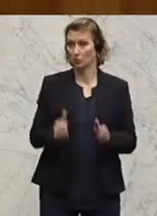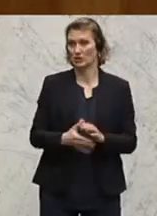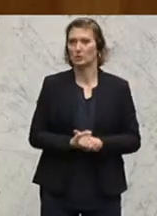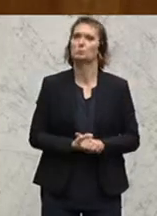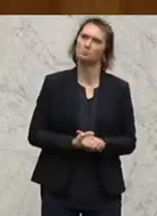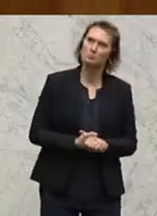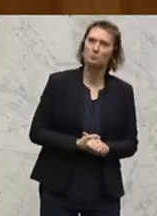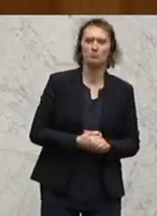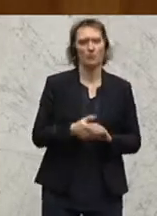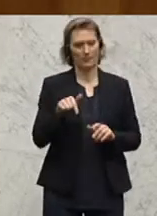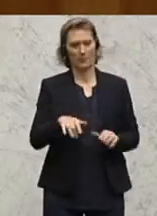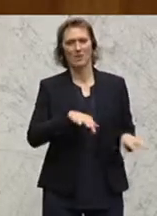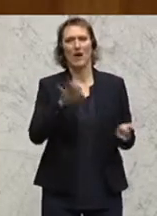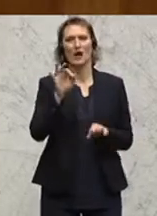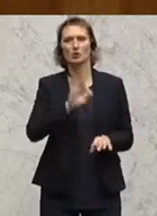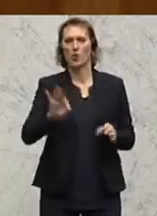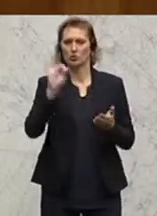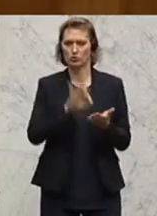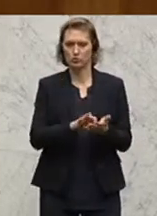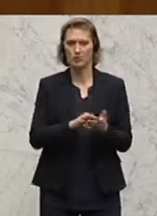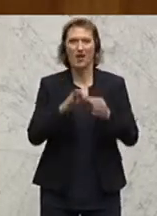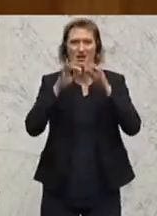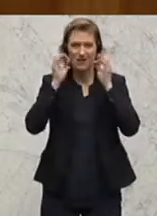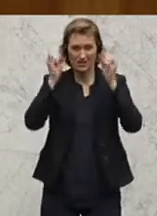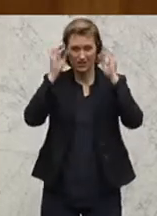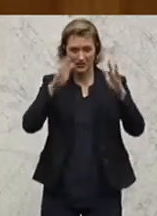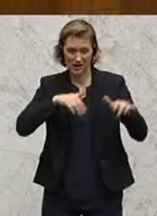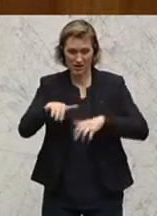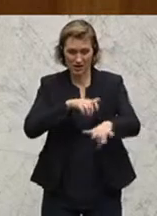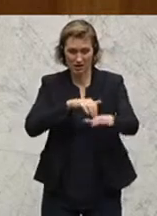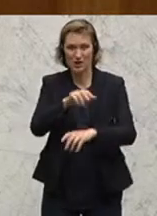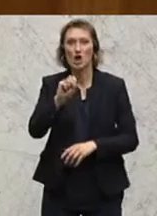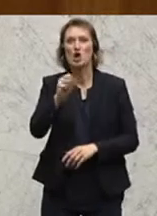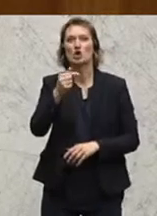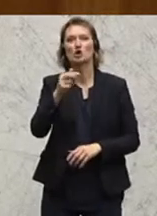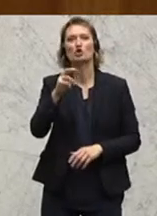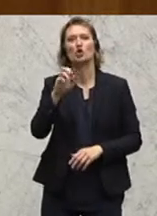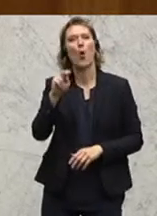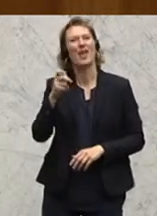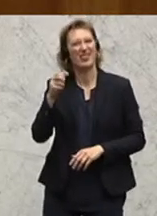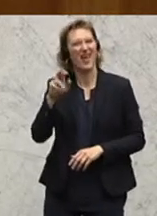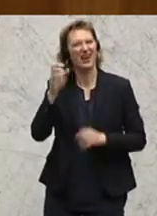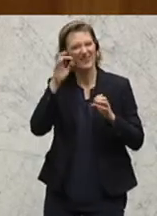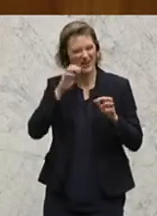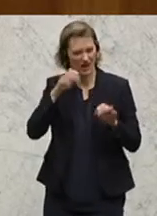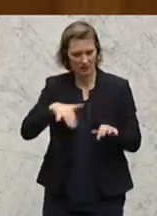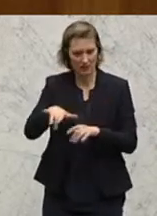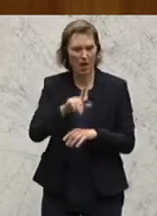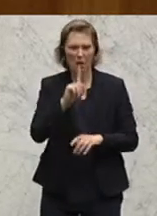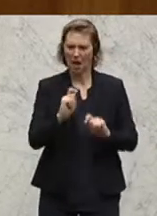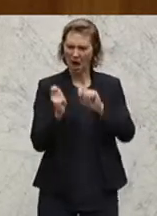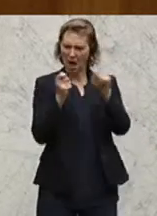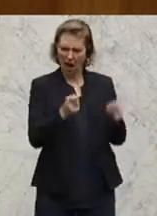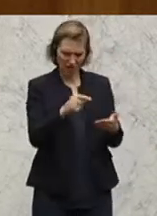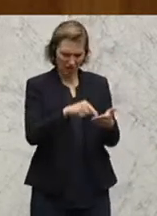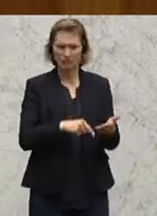Tagesordnungspunkt. Keine Frage, die Streunerkatzen sind da und dort wirklich ein Problem, aber der Antrag der Kollegin Weigersdorfer